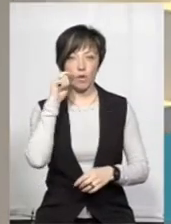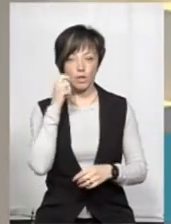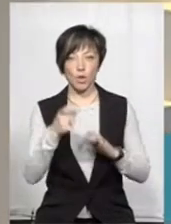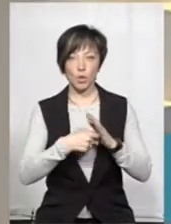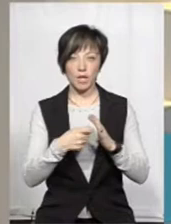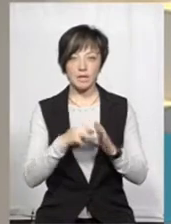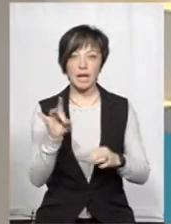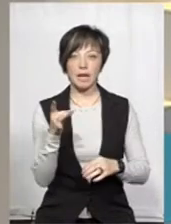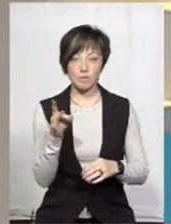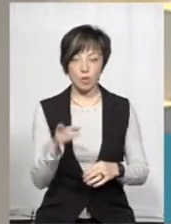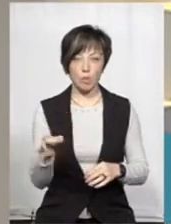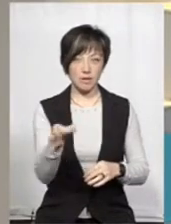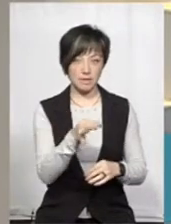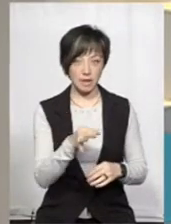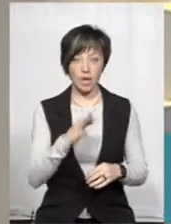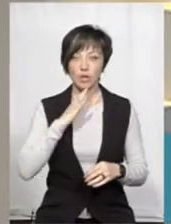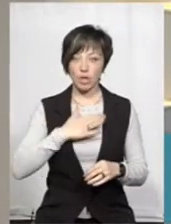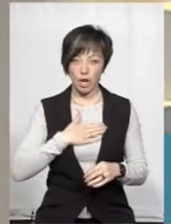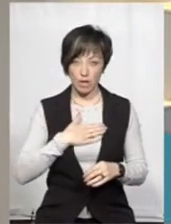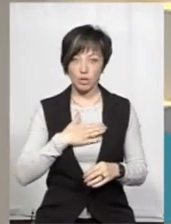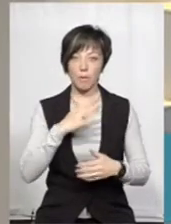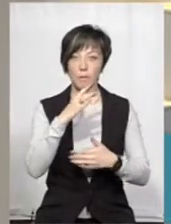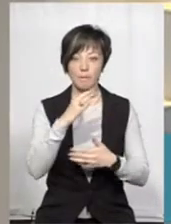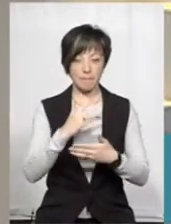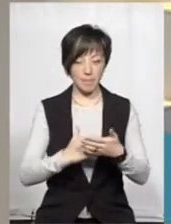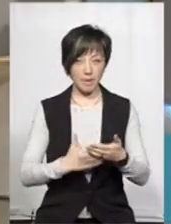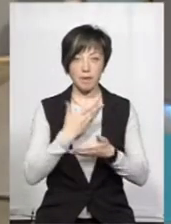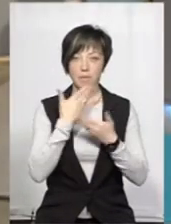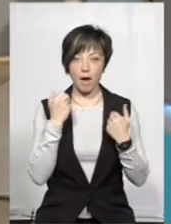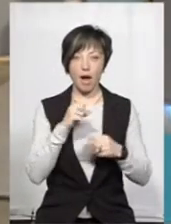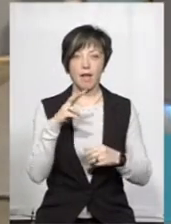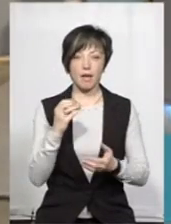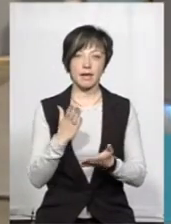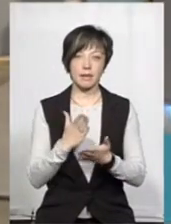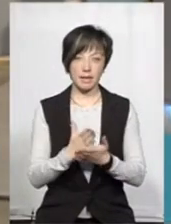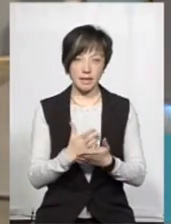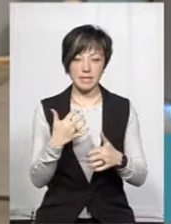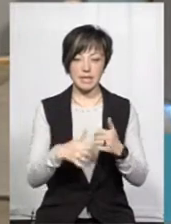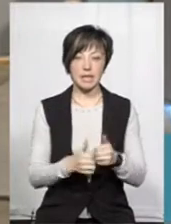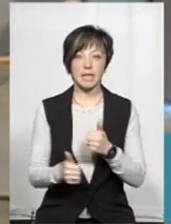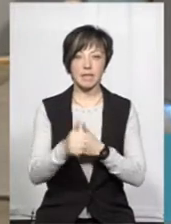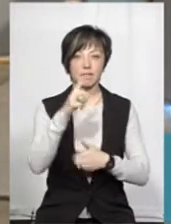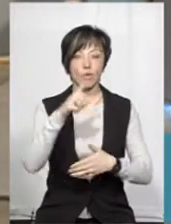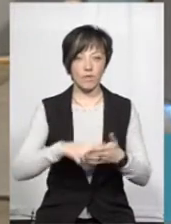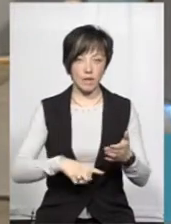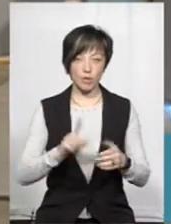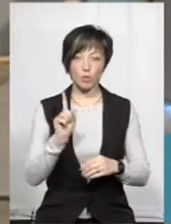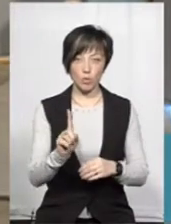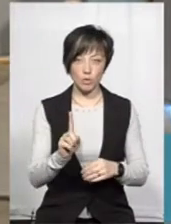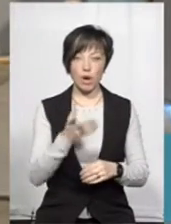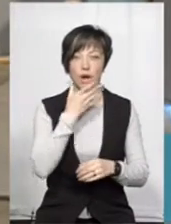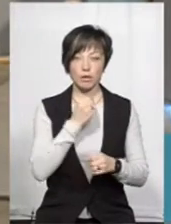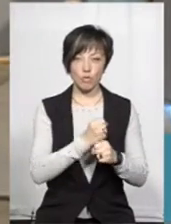Волинської, Донецької і Рівненської областей. Нашої у тому переліку немає, але є, як згадувалось, серед лідерів довіри. Тобто,